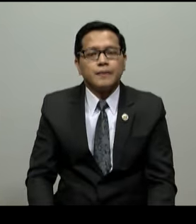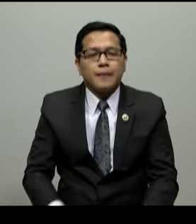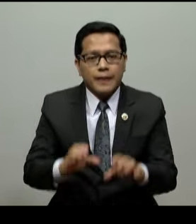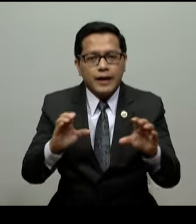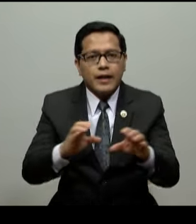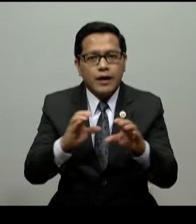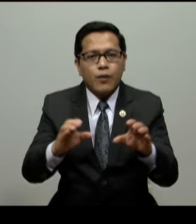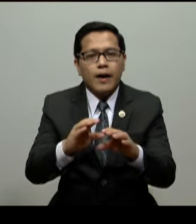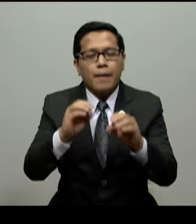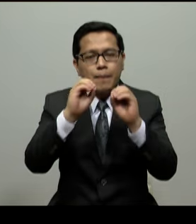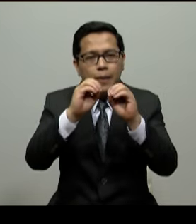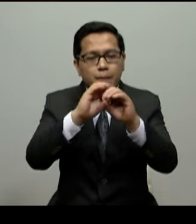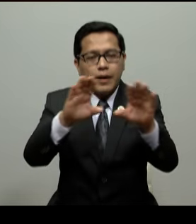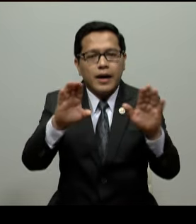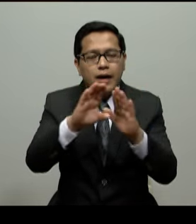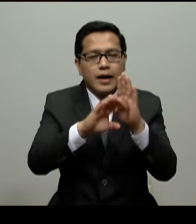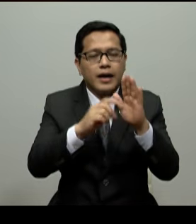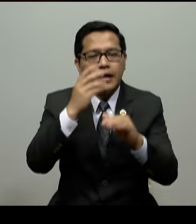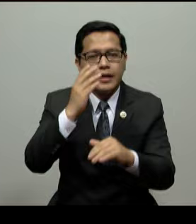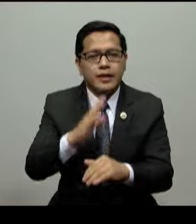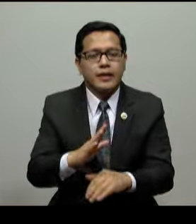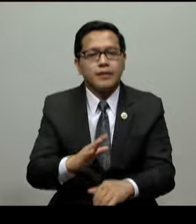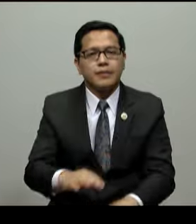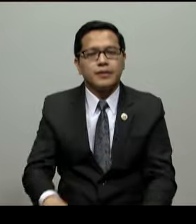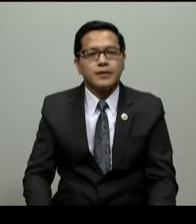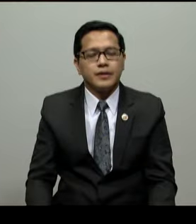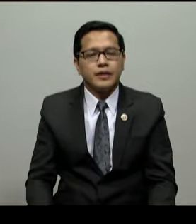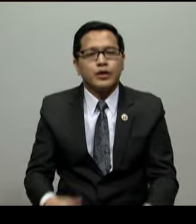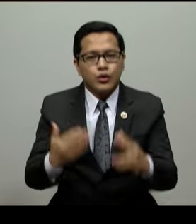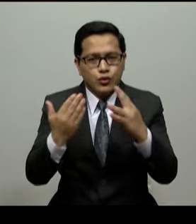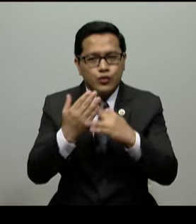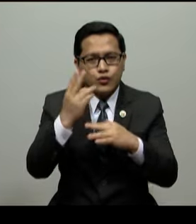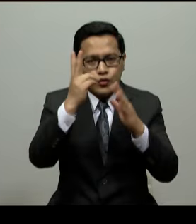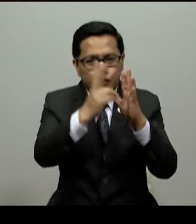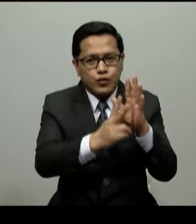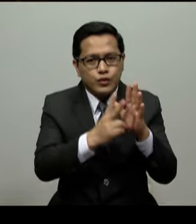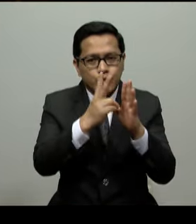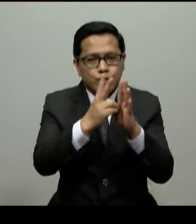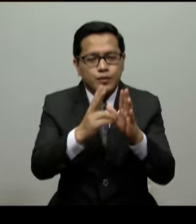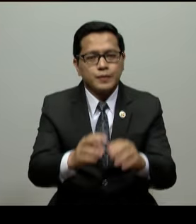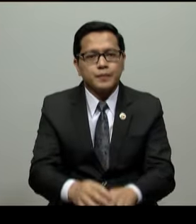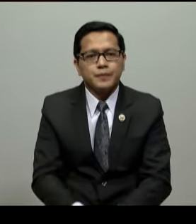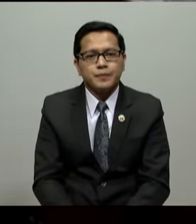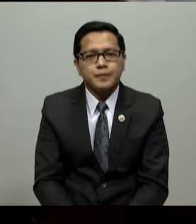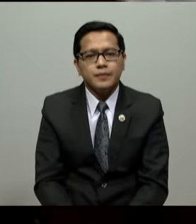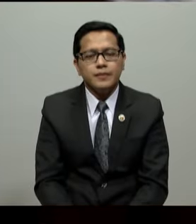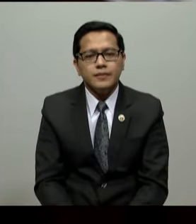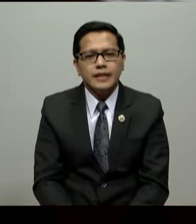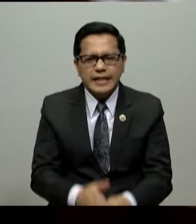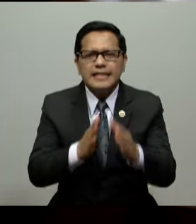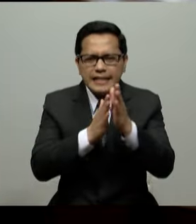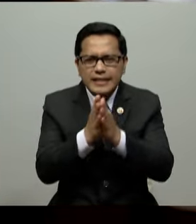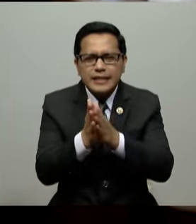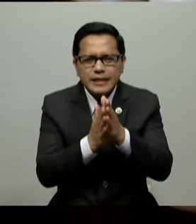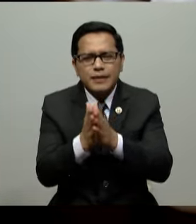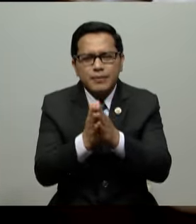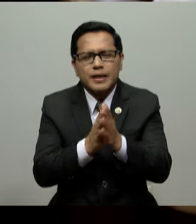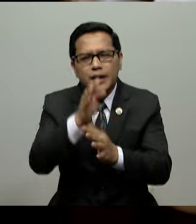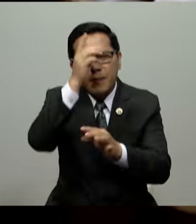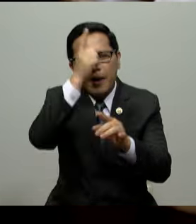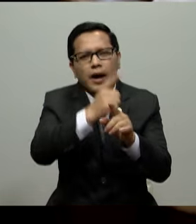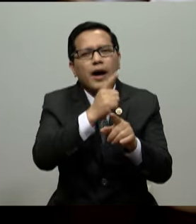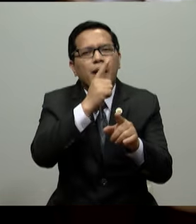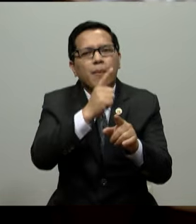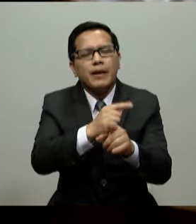ginawang pamamahayag po ng ating tagapag-ugnay sa pamamagitan po ng video streaming ay sabik na sabik po ang mga kapatid.